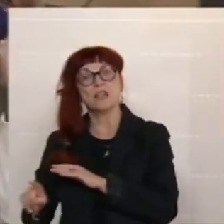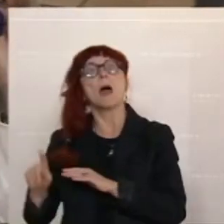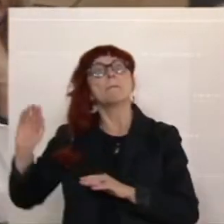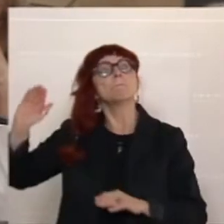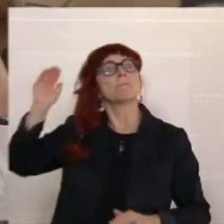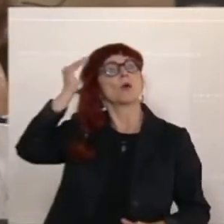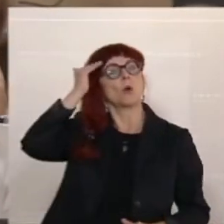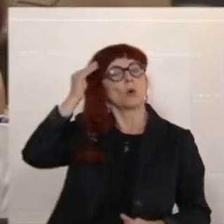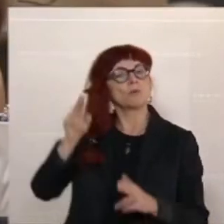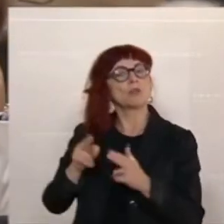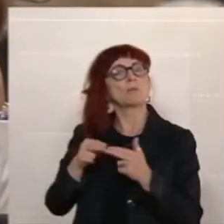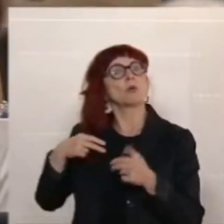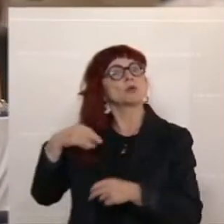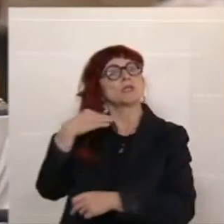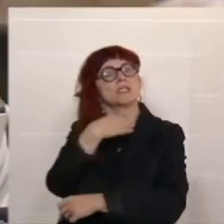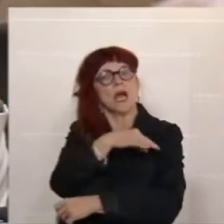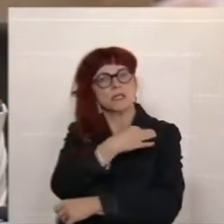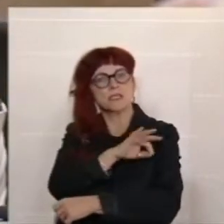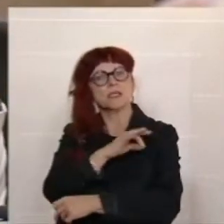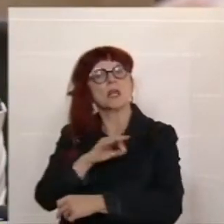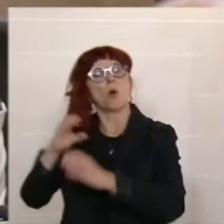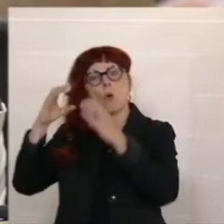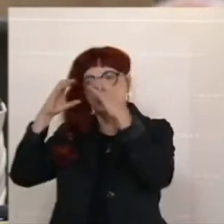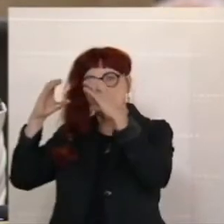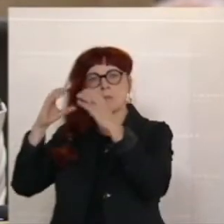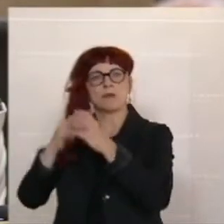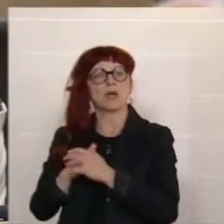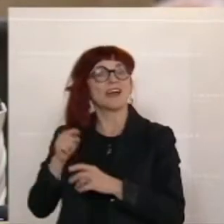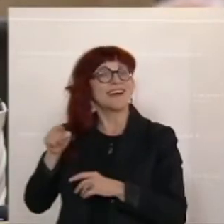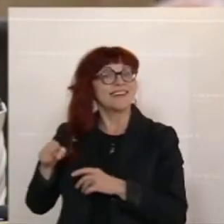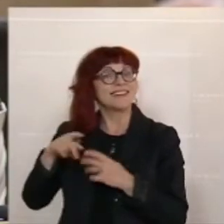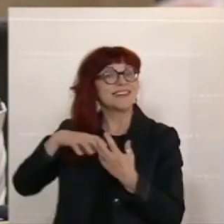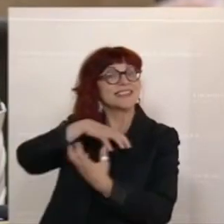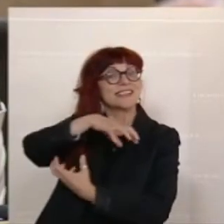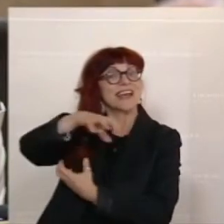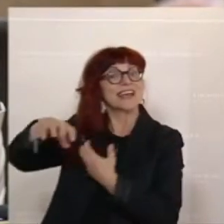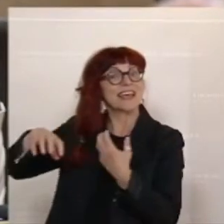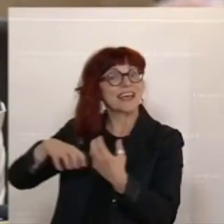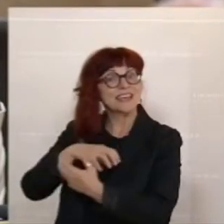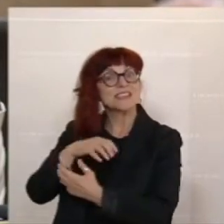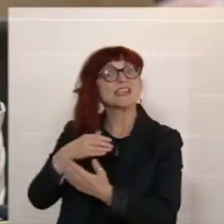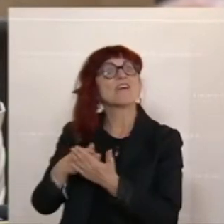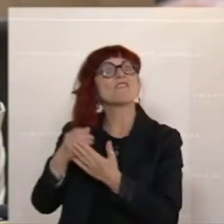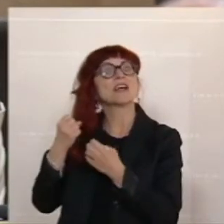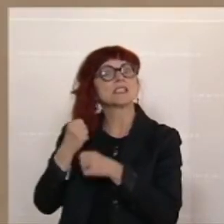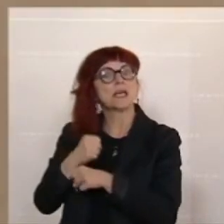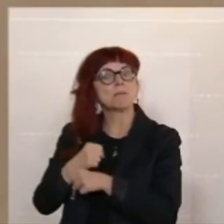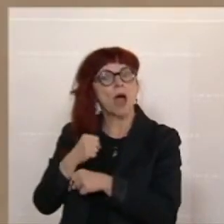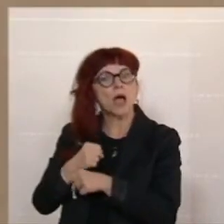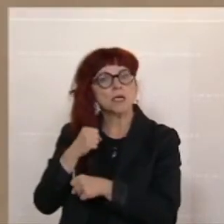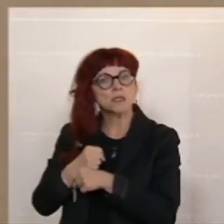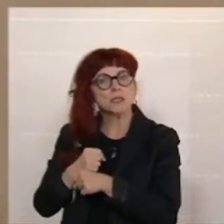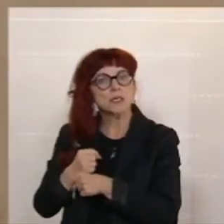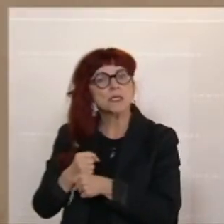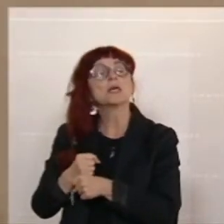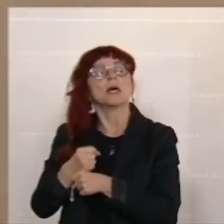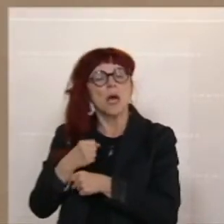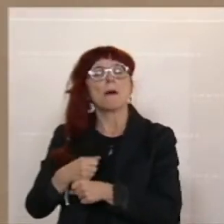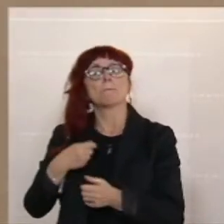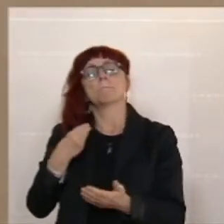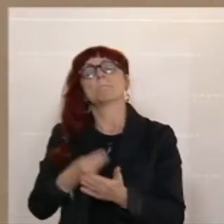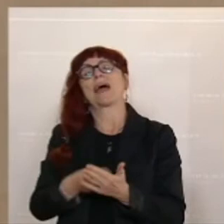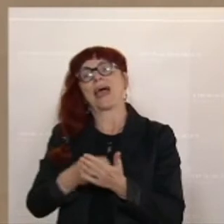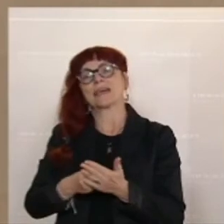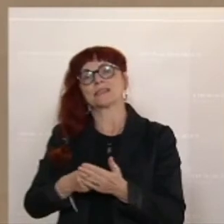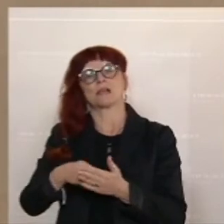Berühmte Bundeskanzler der ÖVP, die haben aber in so einer Krise mit der Inflammation was gemacht? Preisregelung. Weil die wussten